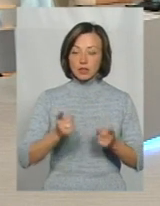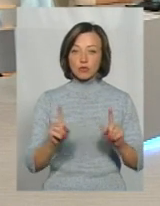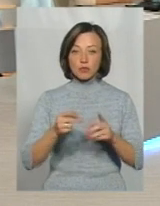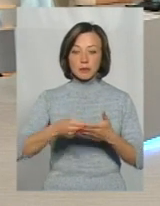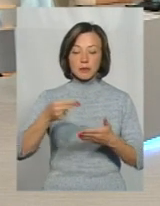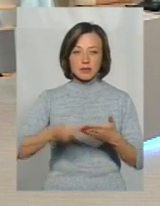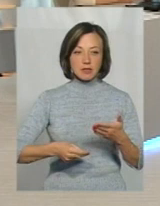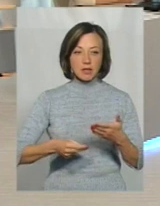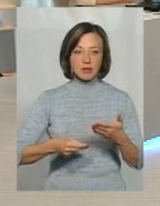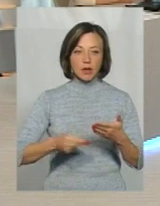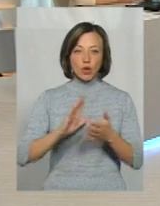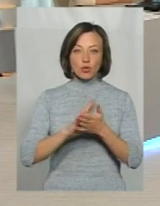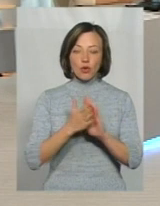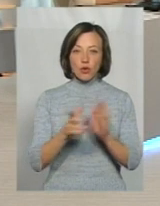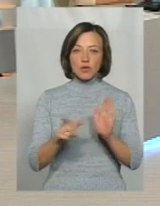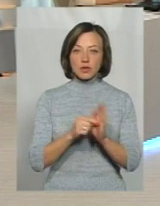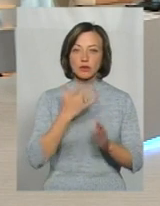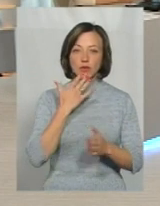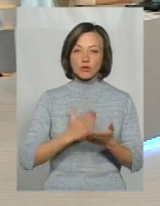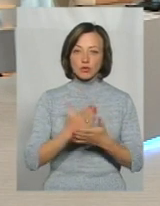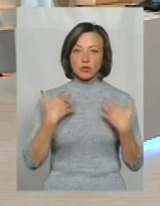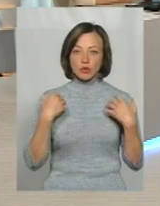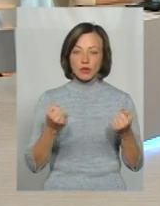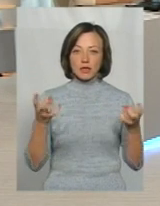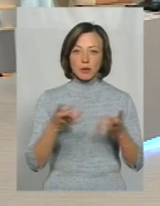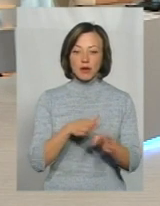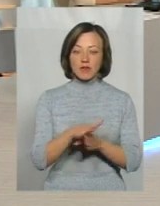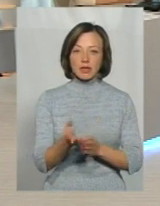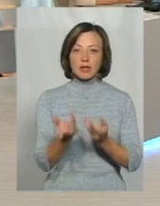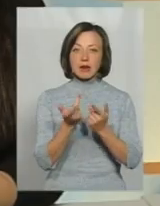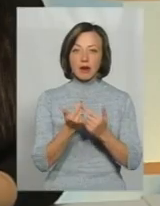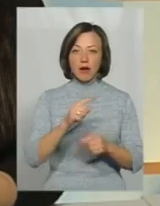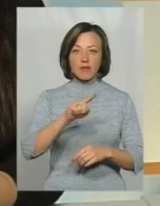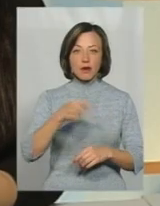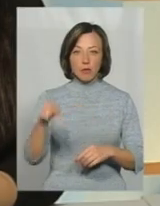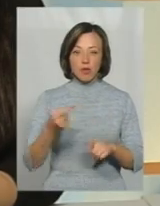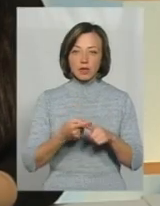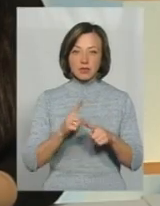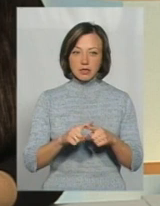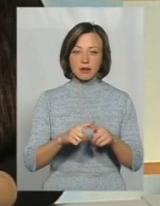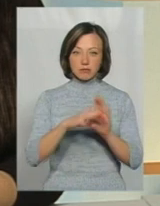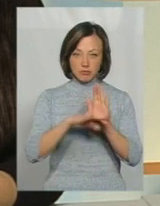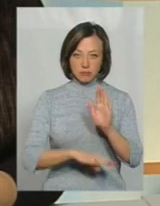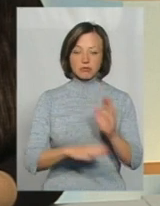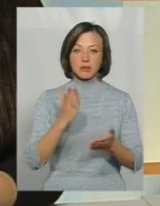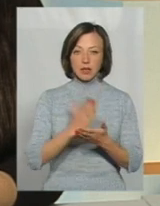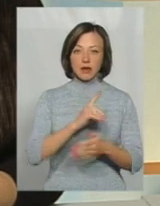підписати договір із Національною службою здоров'я, треба було виконати кілька вимог. Це не кілька, це достатня